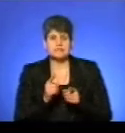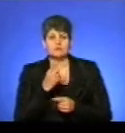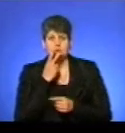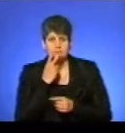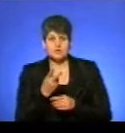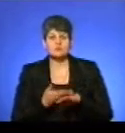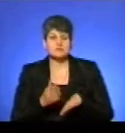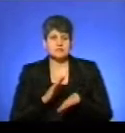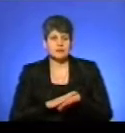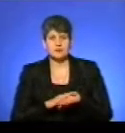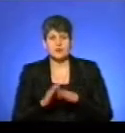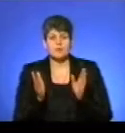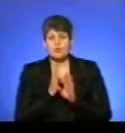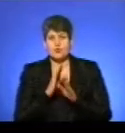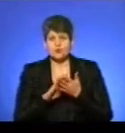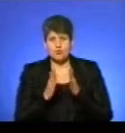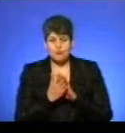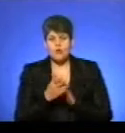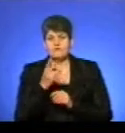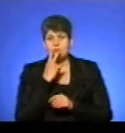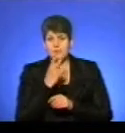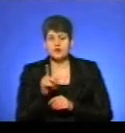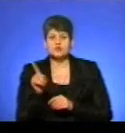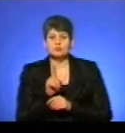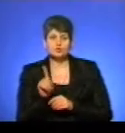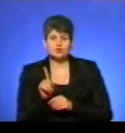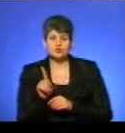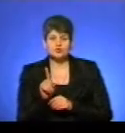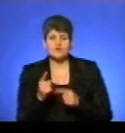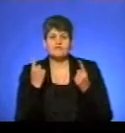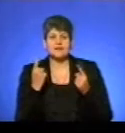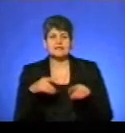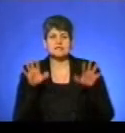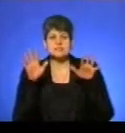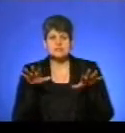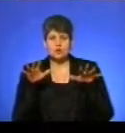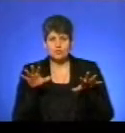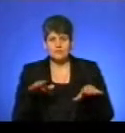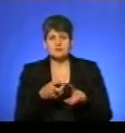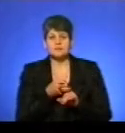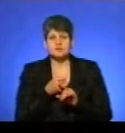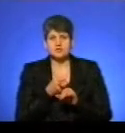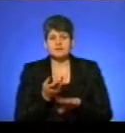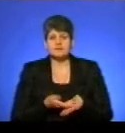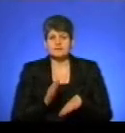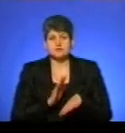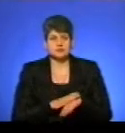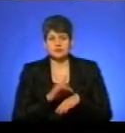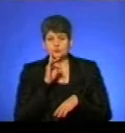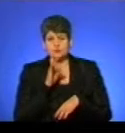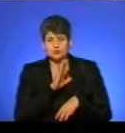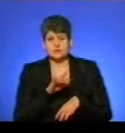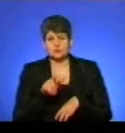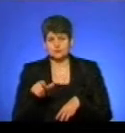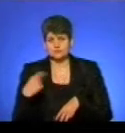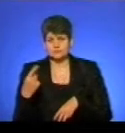складні погодні умови на дворі, бачимо, що великі снігопади спричиняють певні незручності для мешканців області, так